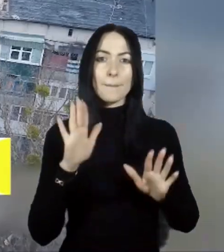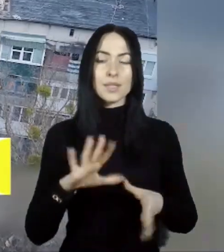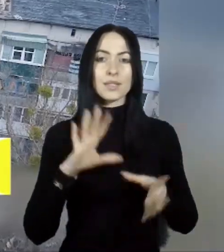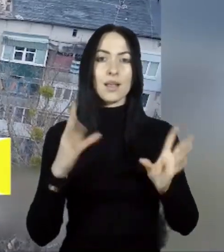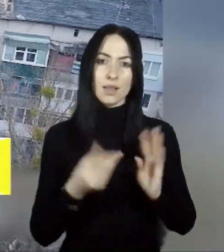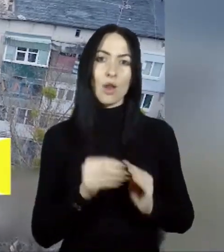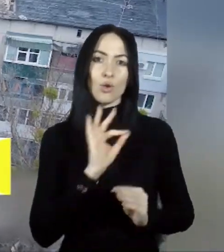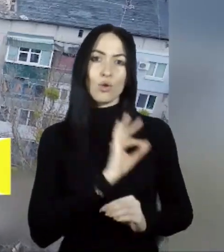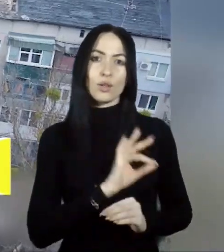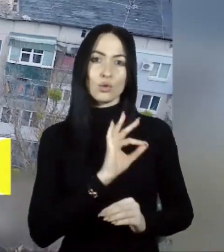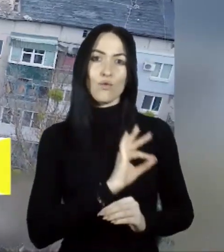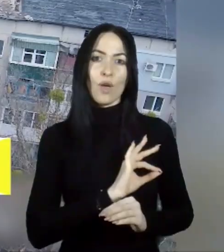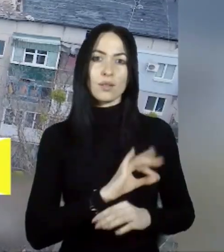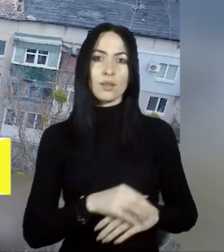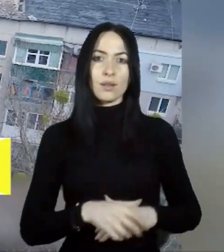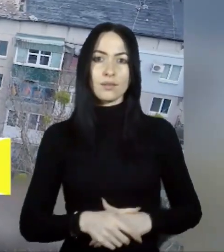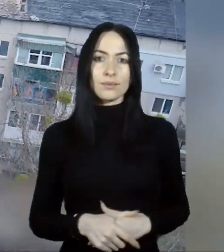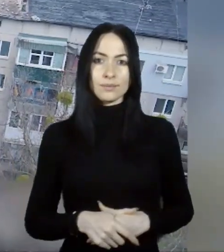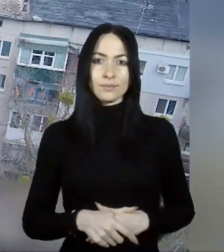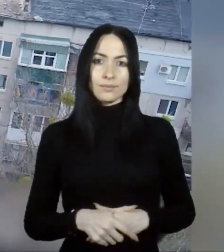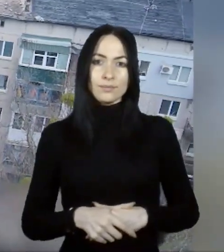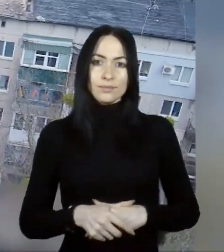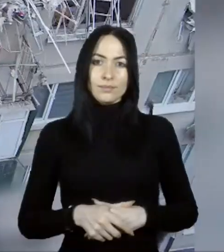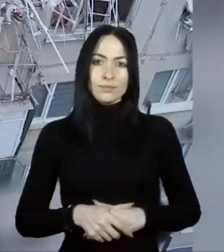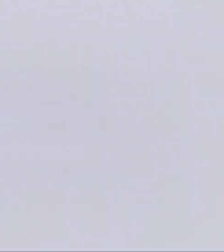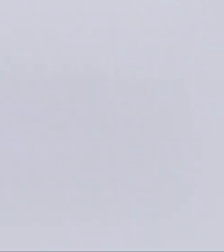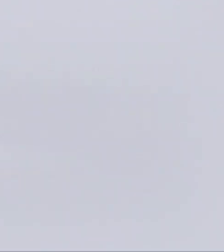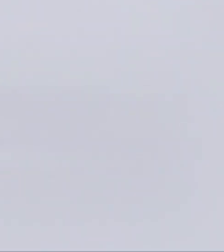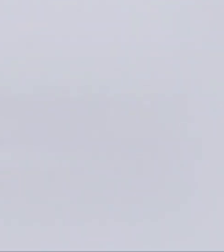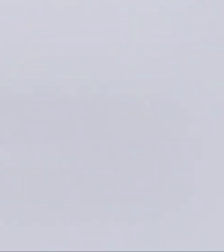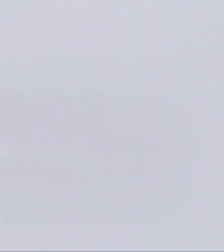Вікторія Олексієва, Артем Степанов, Суспільне, новини Донбас.